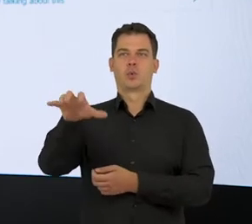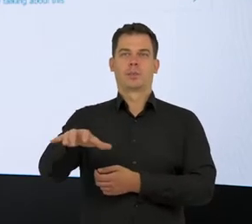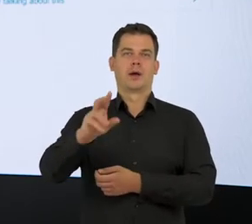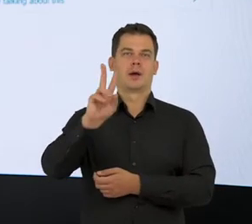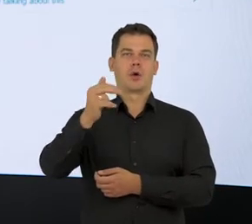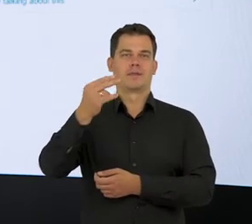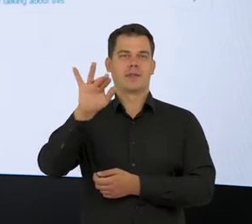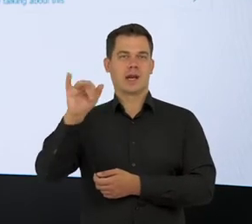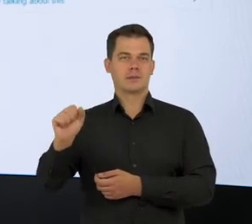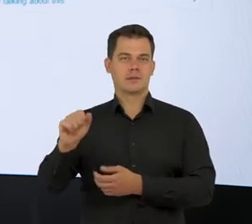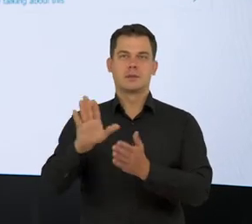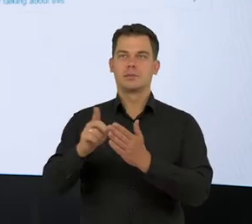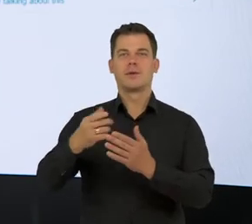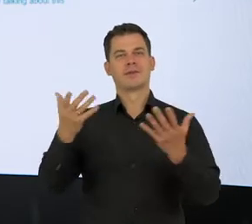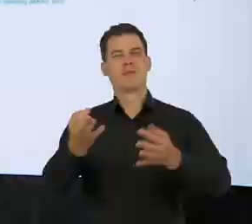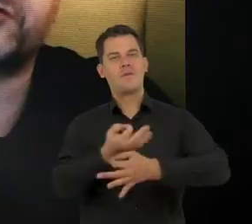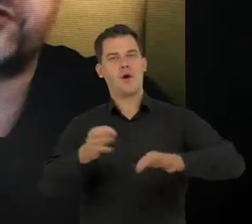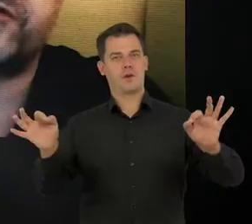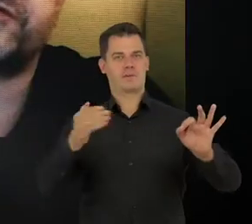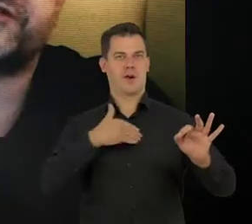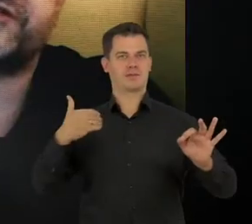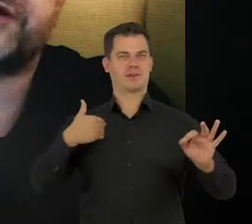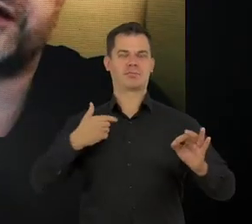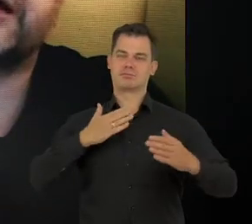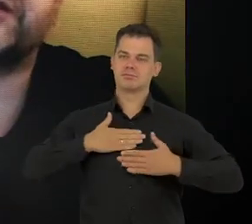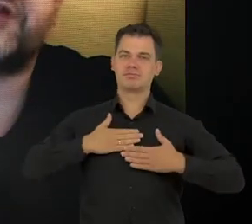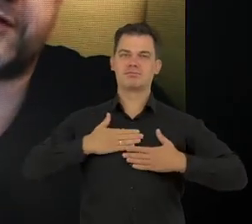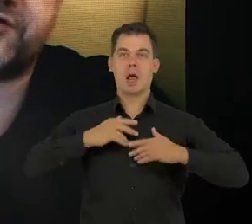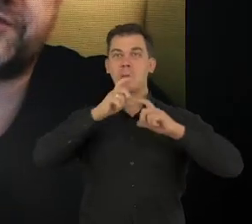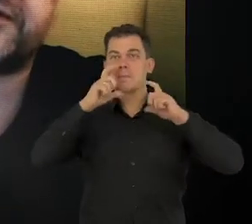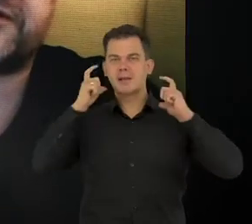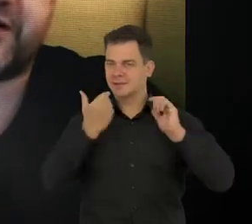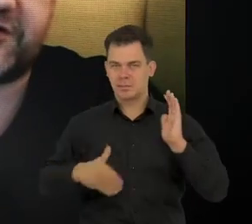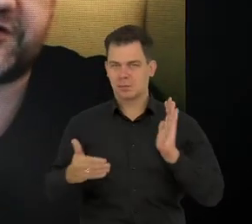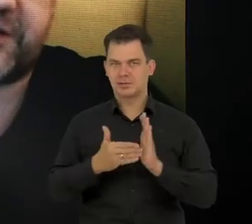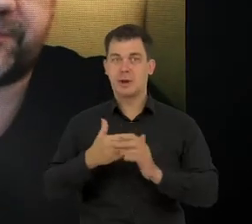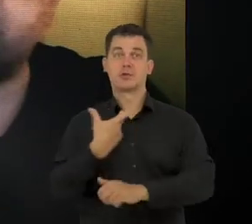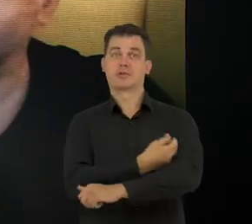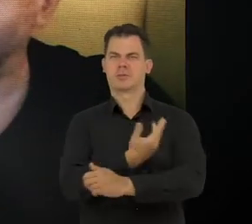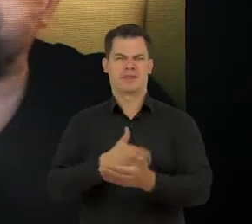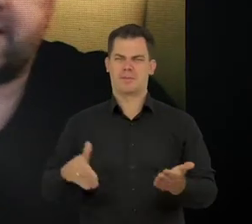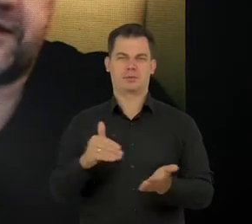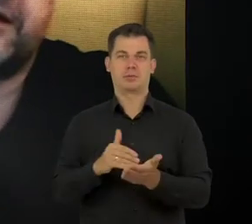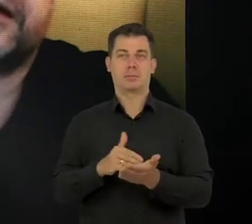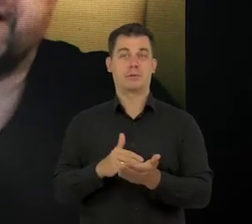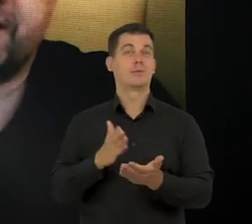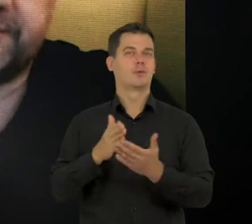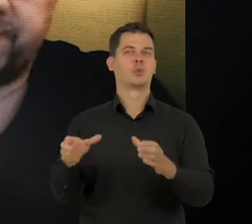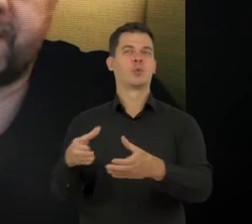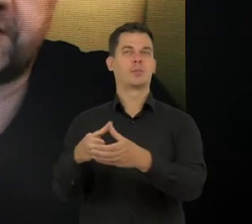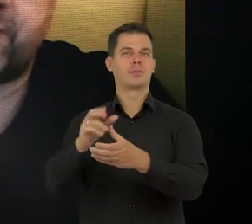wyborców Konfederacji, którzy są nastawieni wolnościowo i uważają, że nie trzeba nosić masę, czeka nie się szczepić, no to wtedy